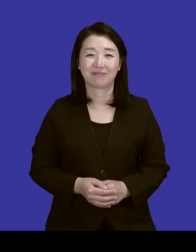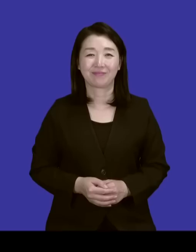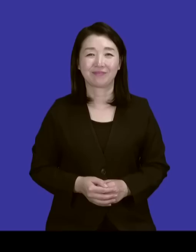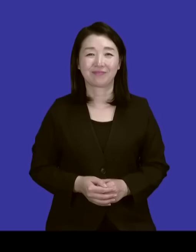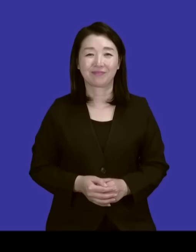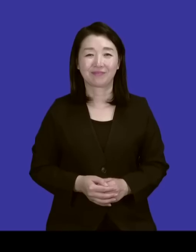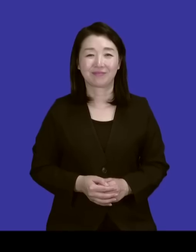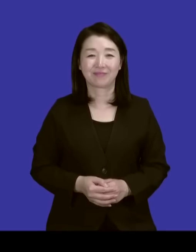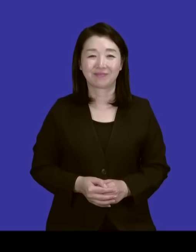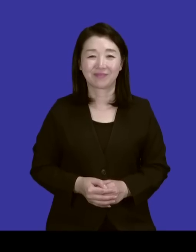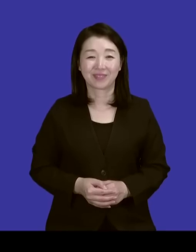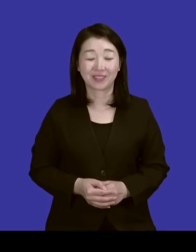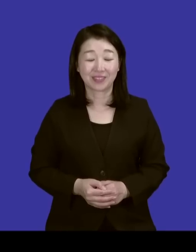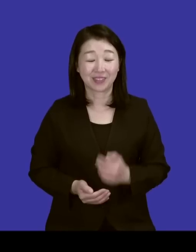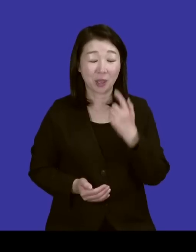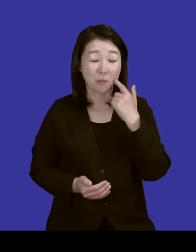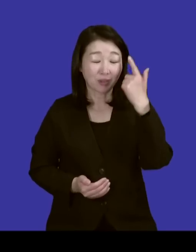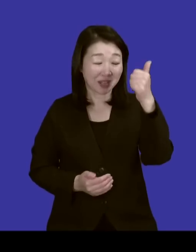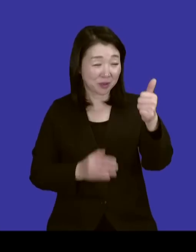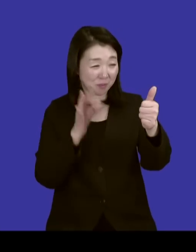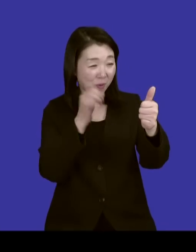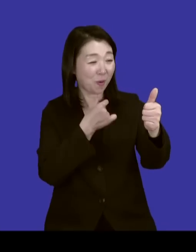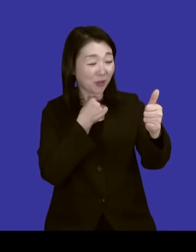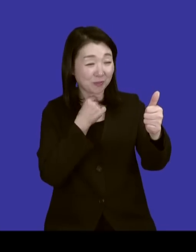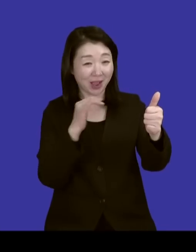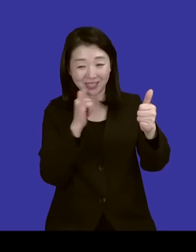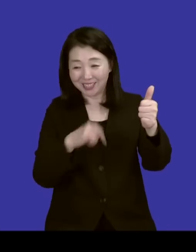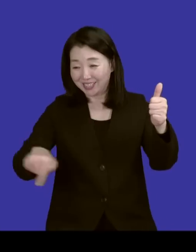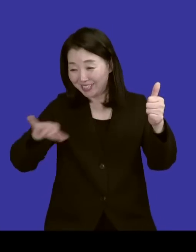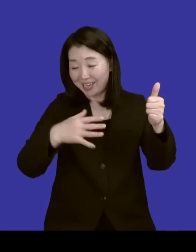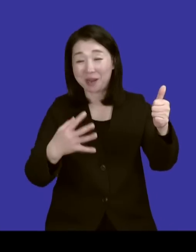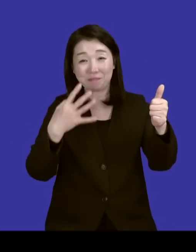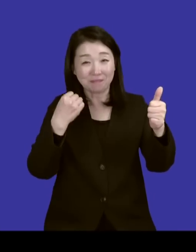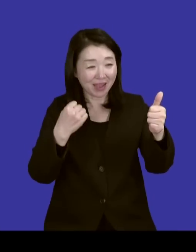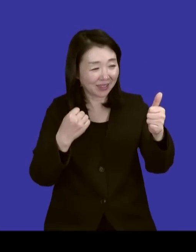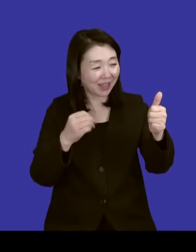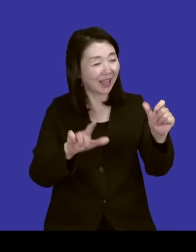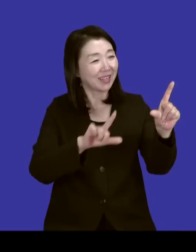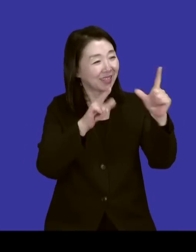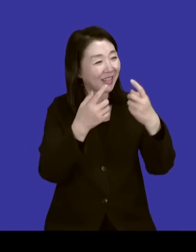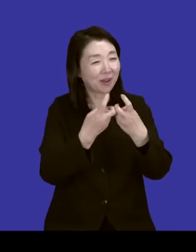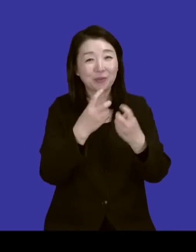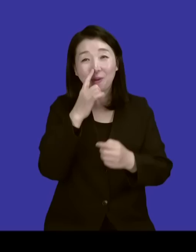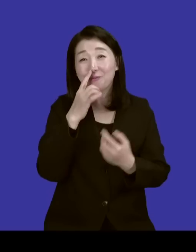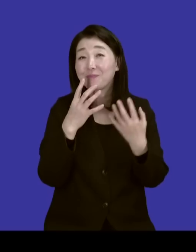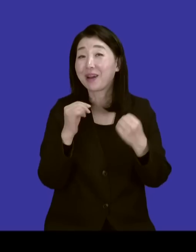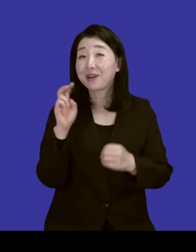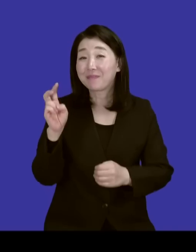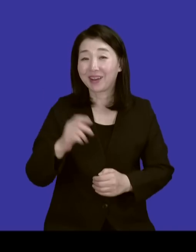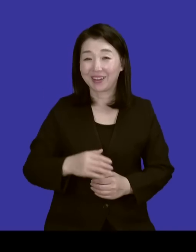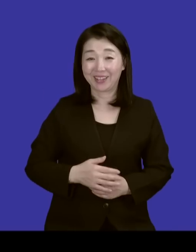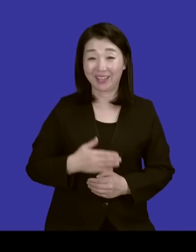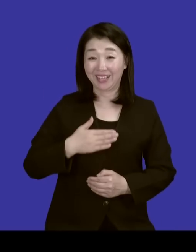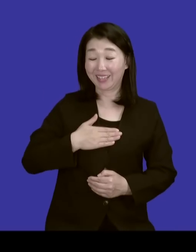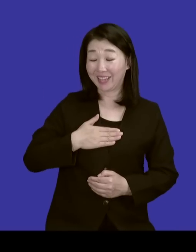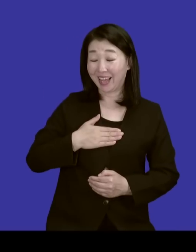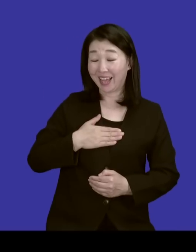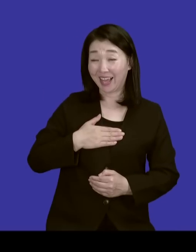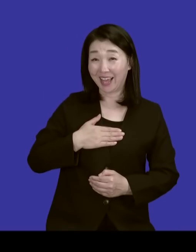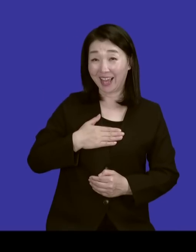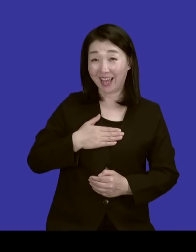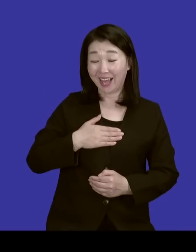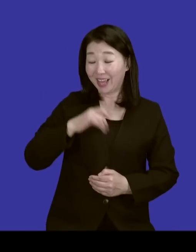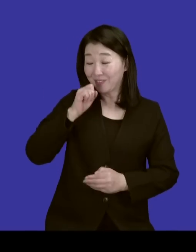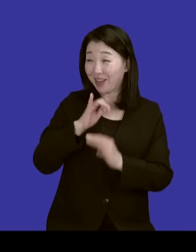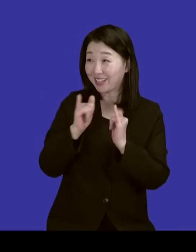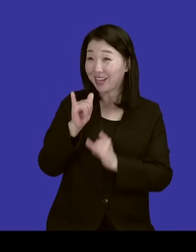여자 팬들이 목사님 어떻게 어떻게 사시는지 궁금해하시는 분들 참 많았을 것 같은데요. 아 팬들이 있어요?